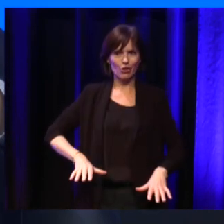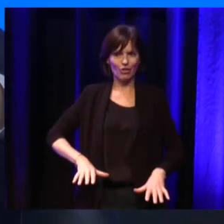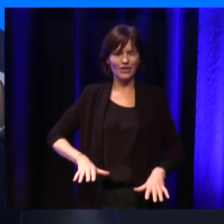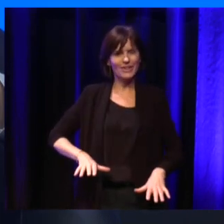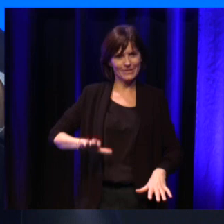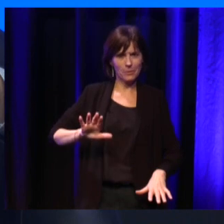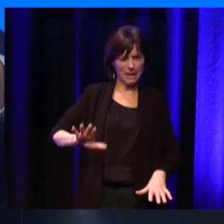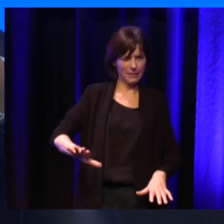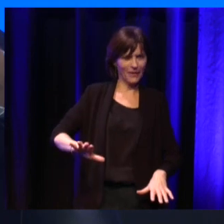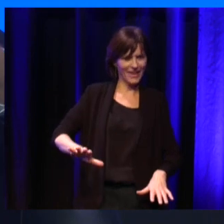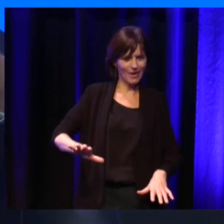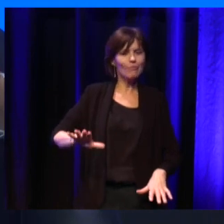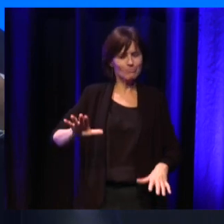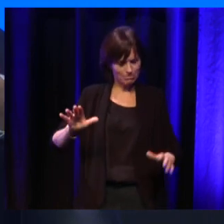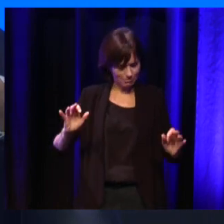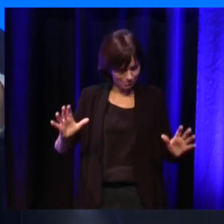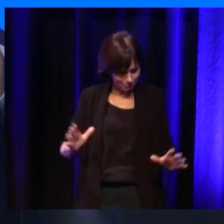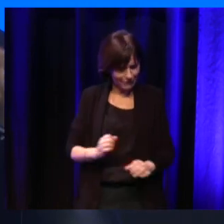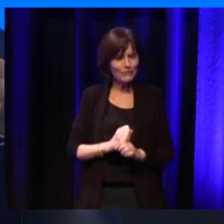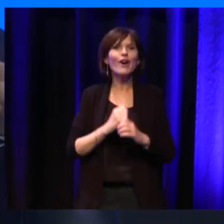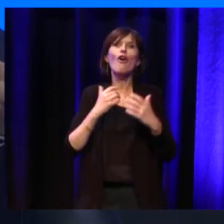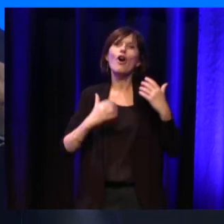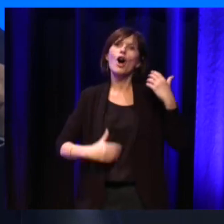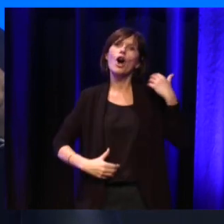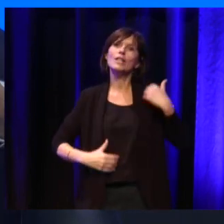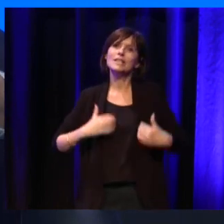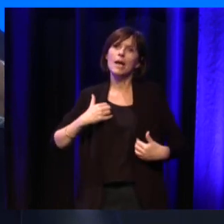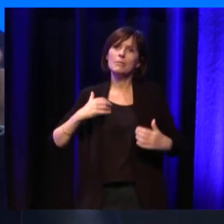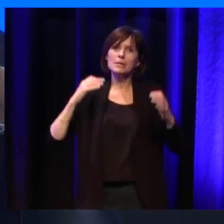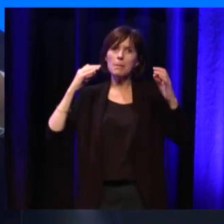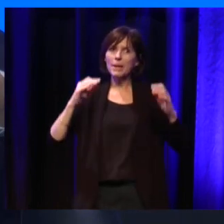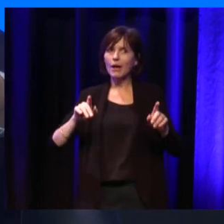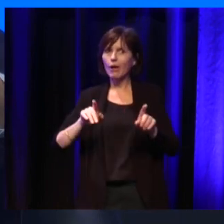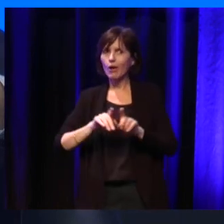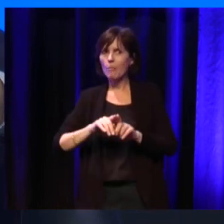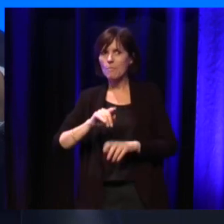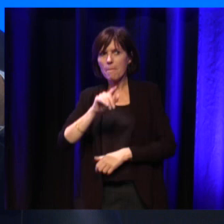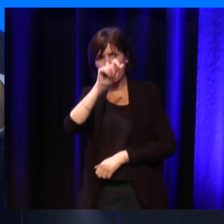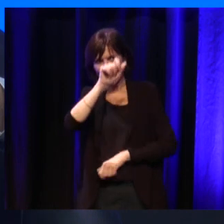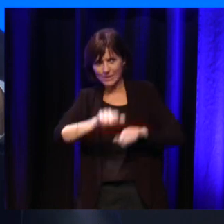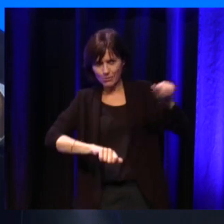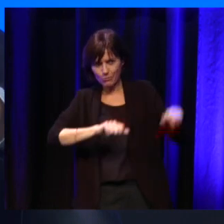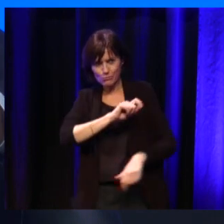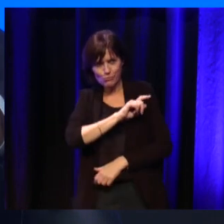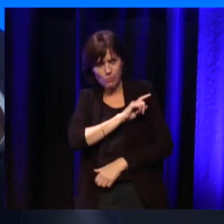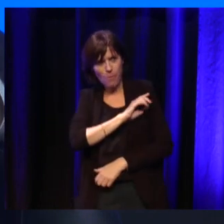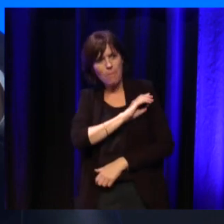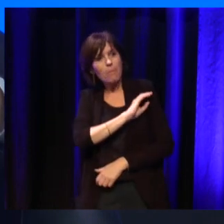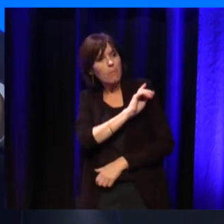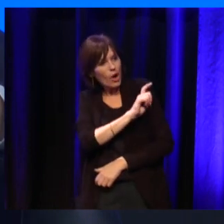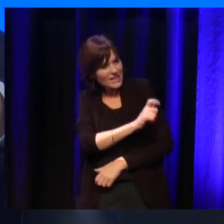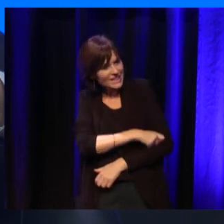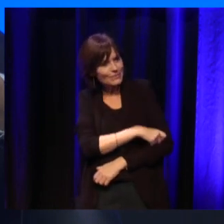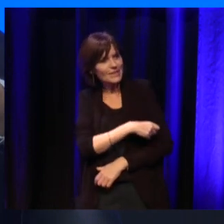le voir, c'est c'est finalement le handicap qu'on donne à un sportif quand il est trop fort. Donc ça, c'est effectivement une notion sur laquelle je veux revenir. Et